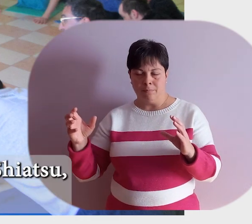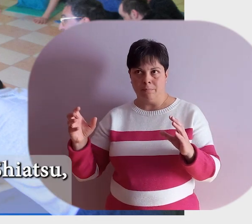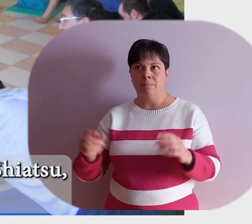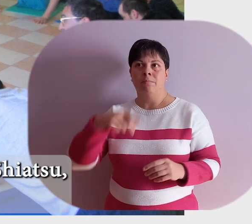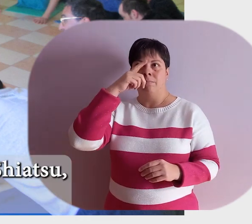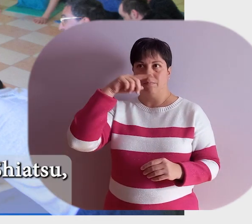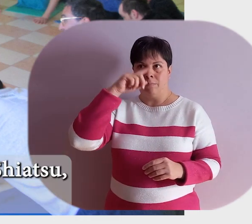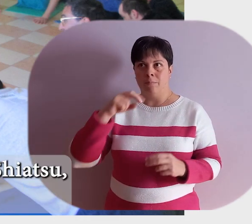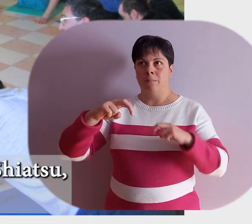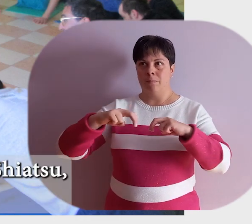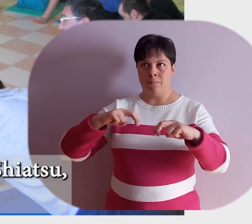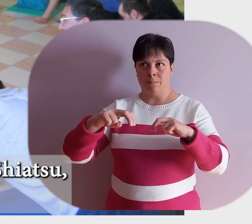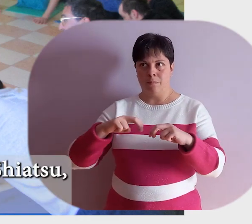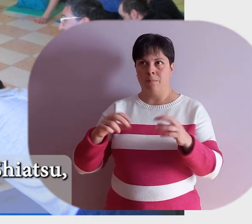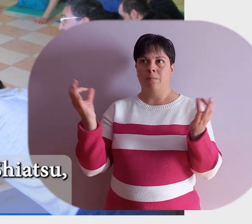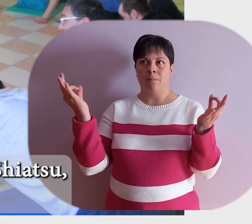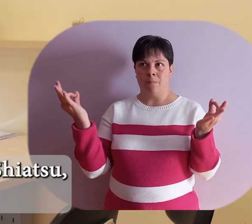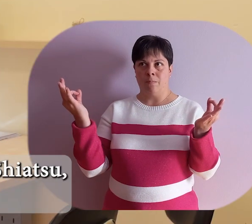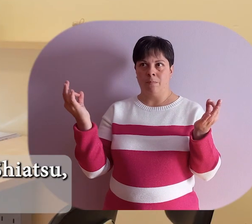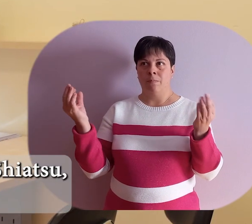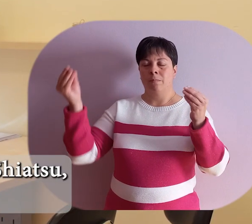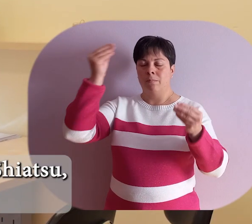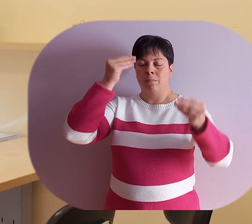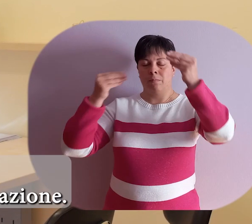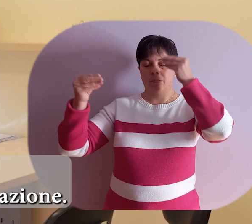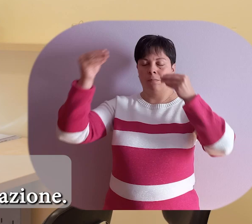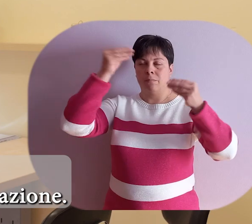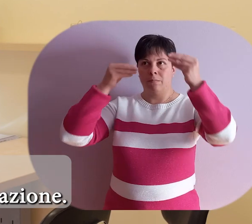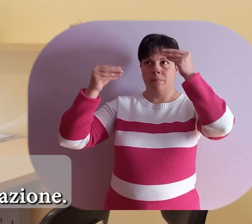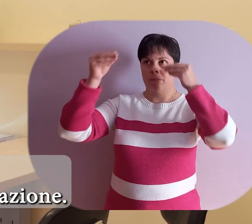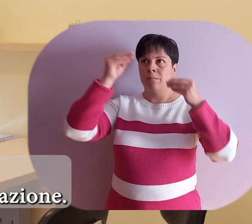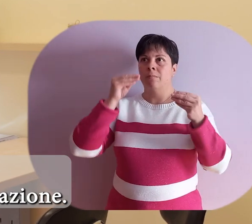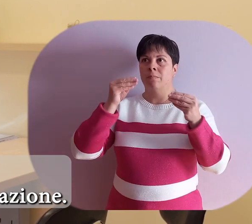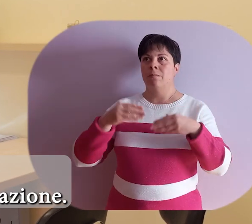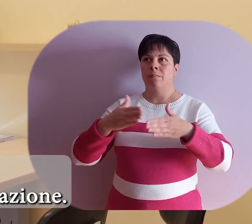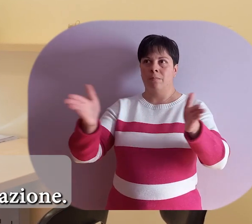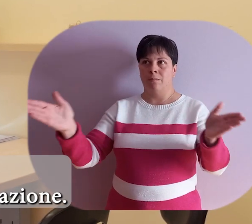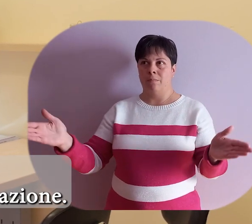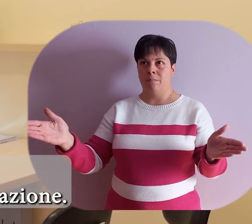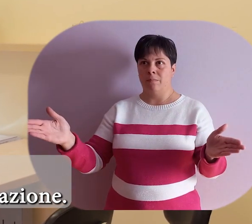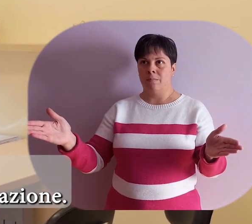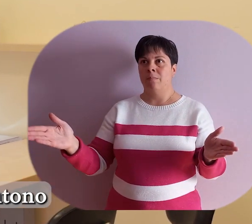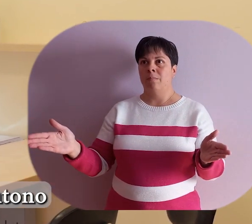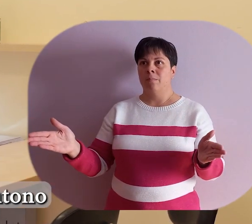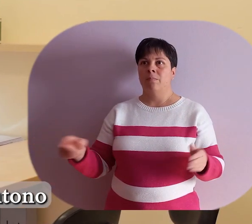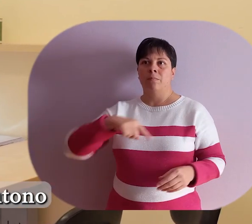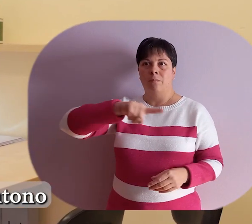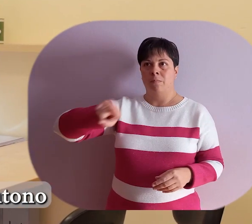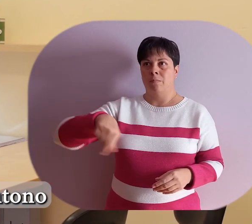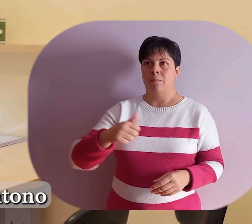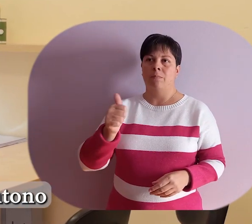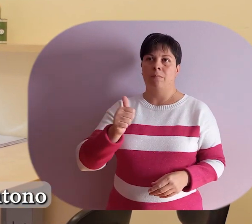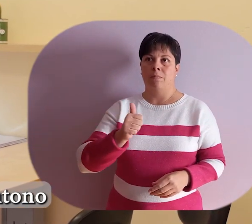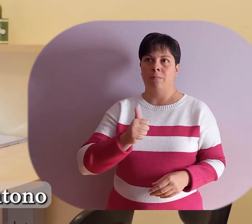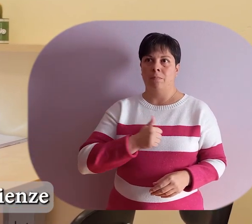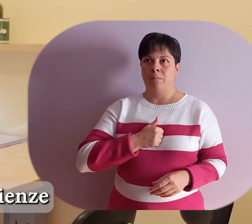sperimentati nell'attività di shatsu, yoga. A breve inizieremo un ciclo di meditazione, tutte attività che